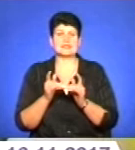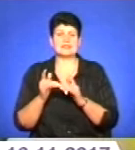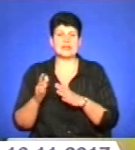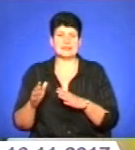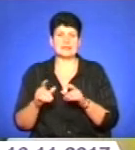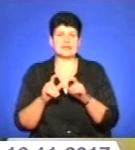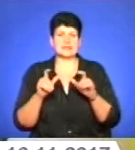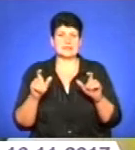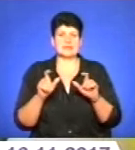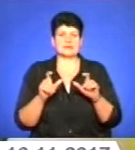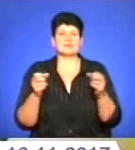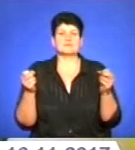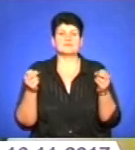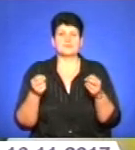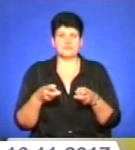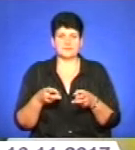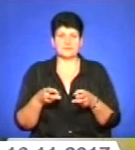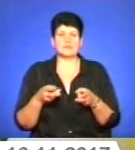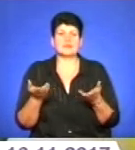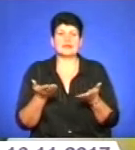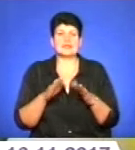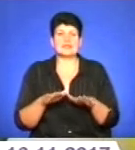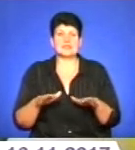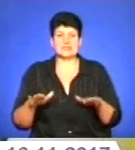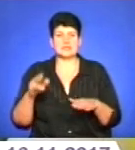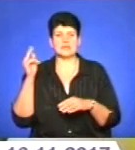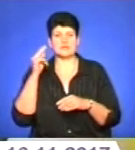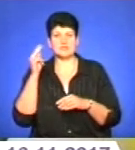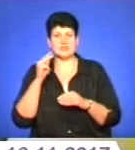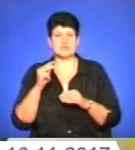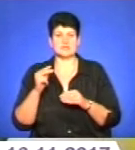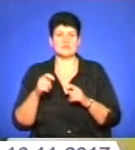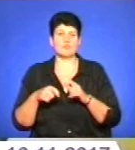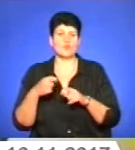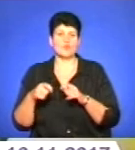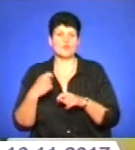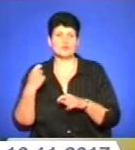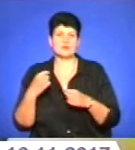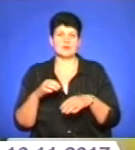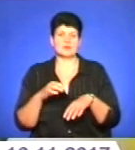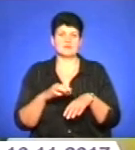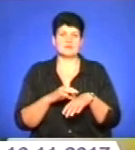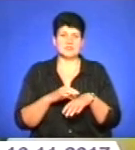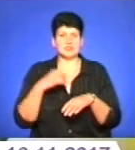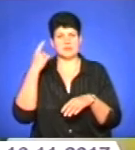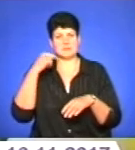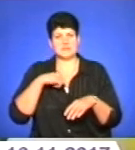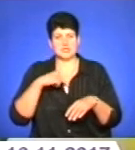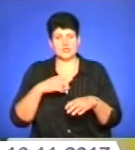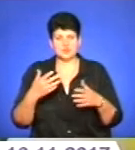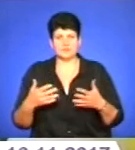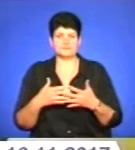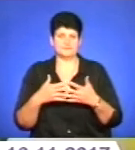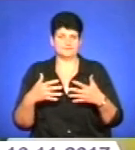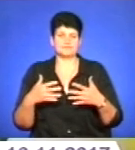закладів спеціалізованих, тобто де діти навчаються з певними порушеннями як фізичного, так і психічного розвитку,